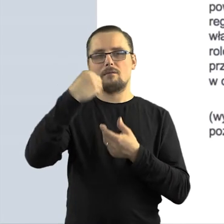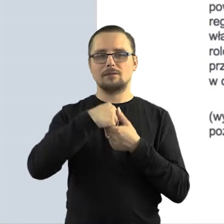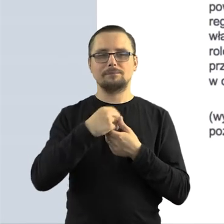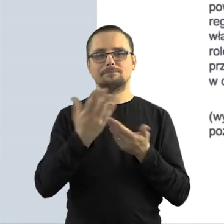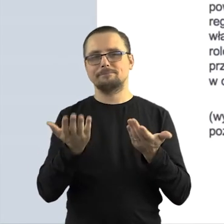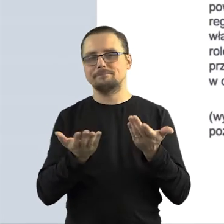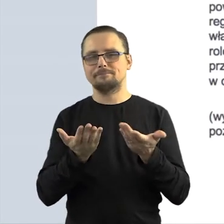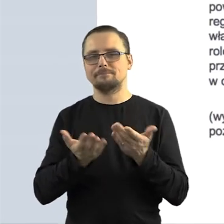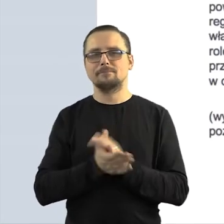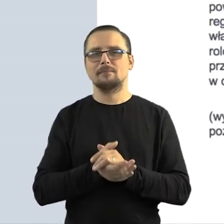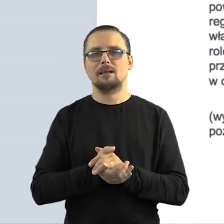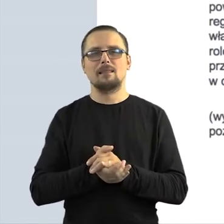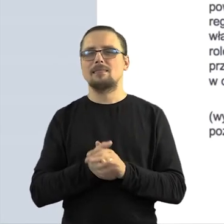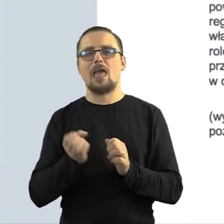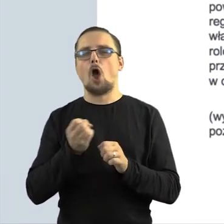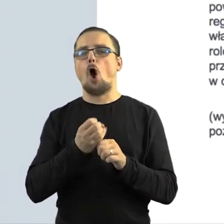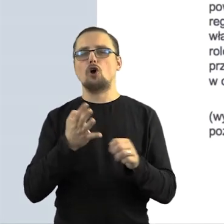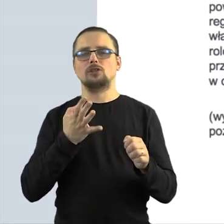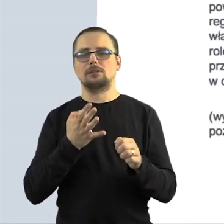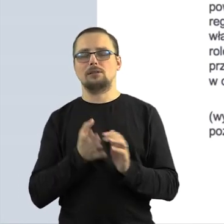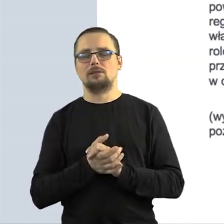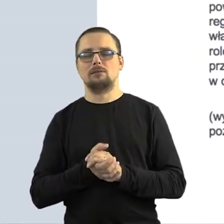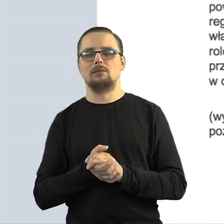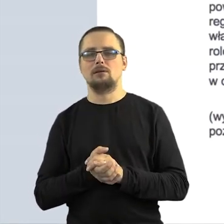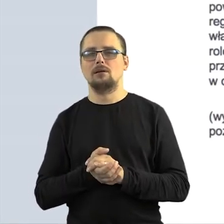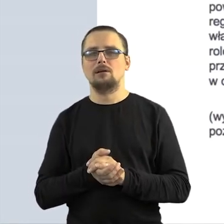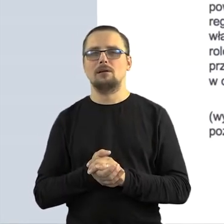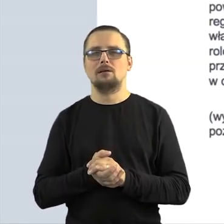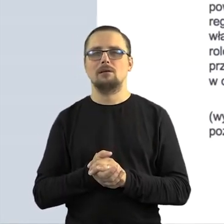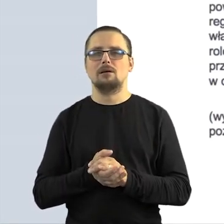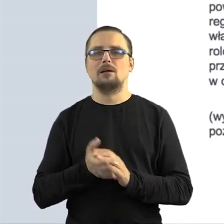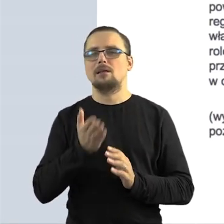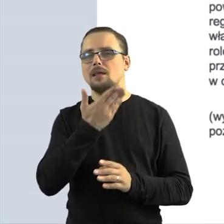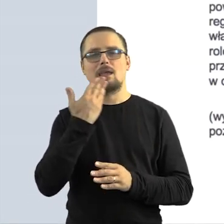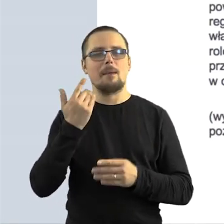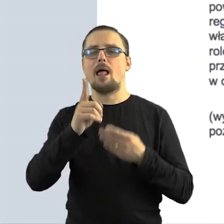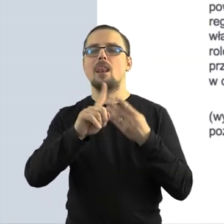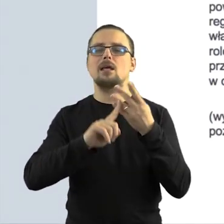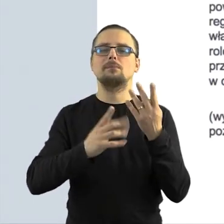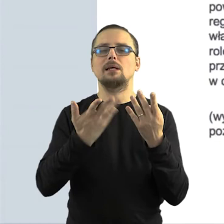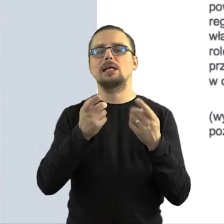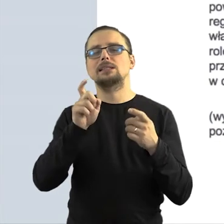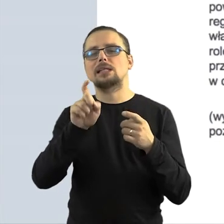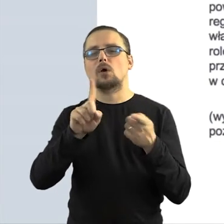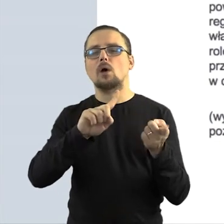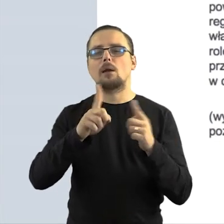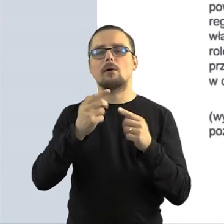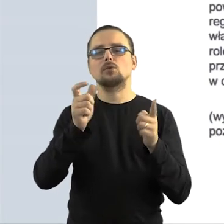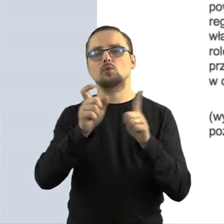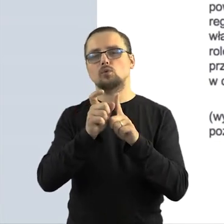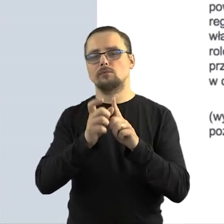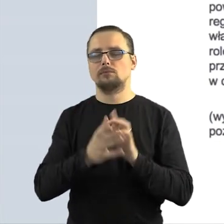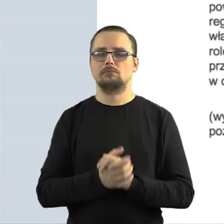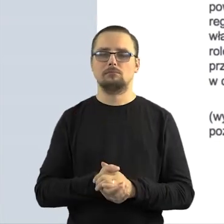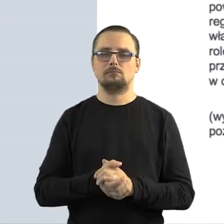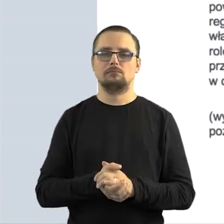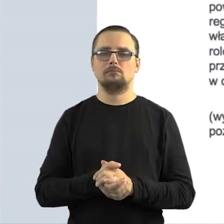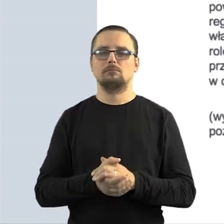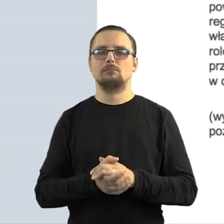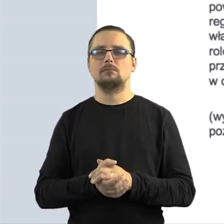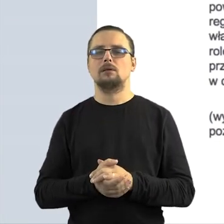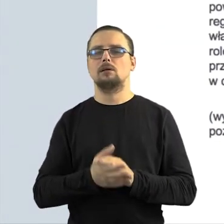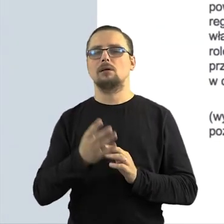bardzo taką, powiedziałabym to, nieostrą ustawą i ono żadnymi absolutnie liczbami nie operuje. Więc rozmiar,